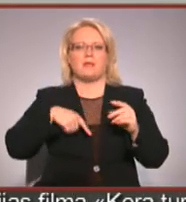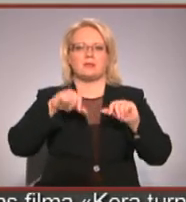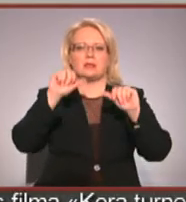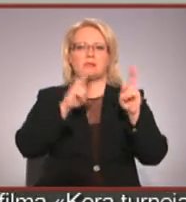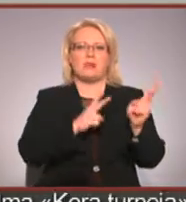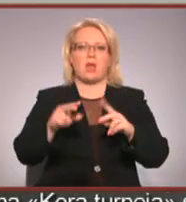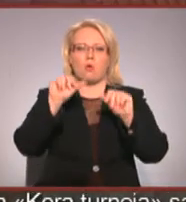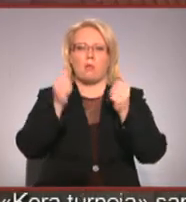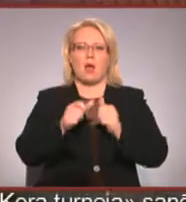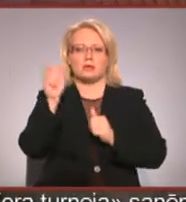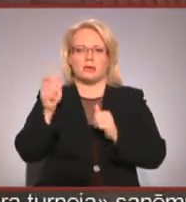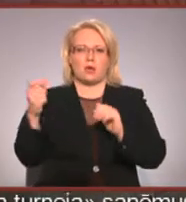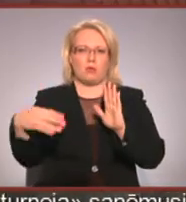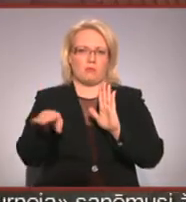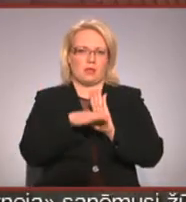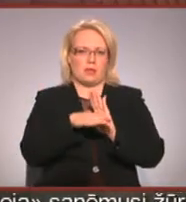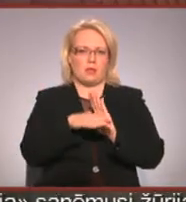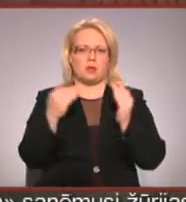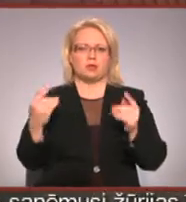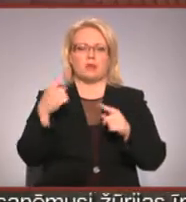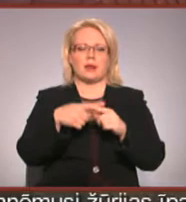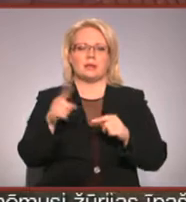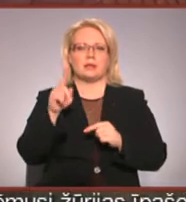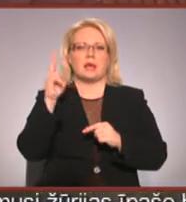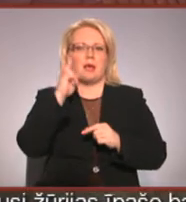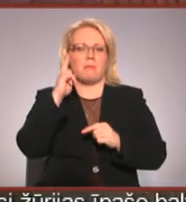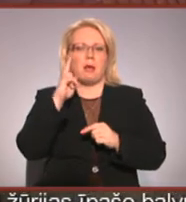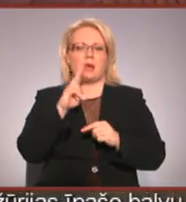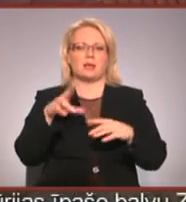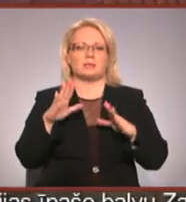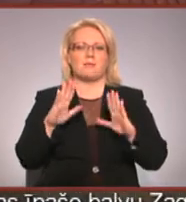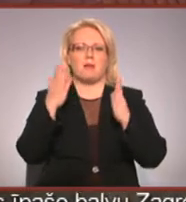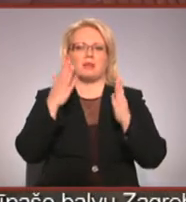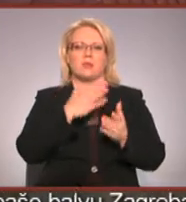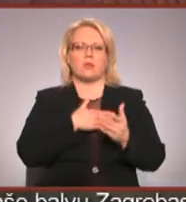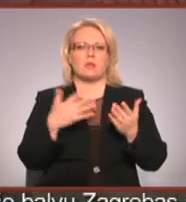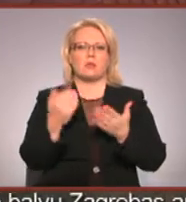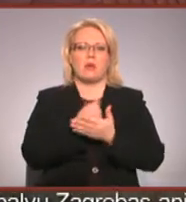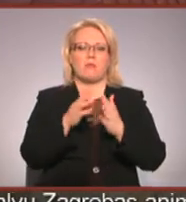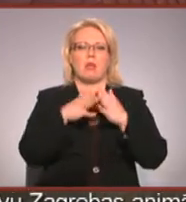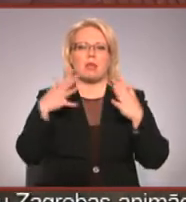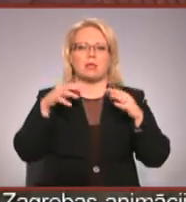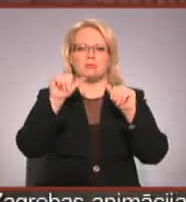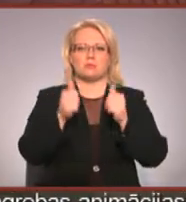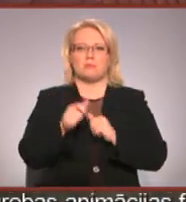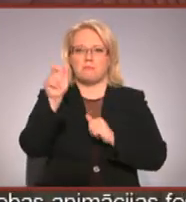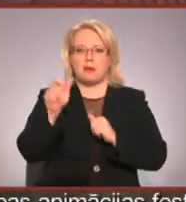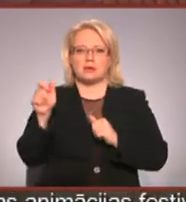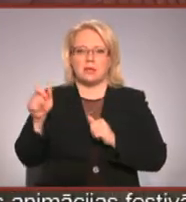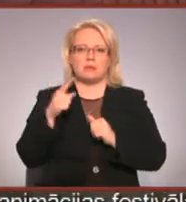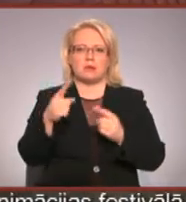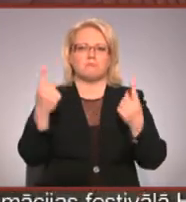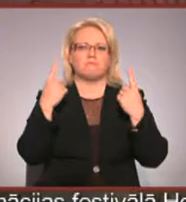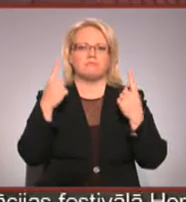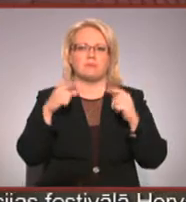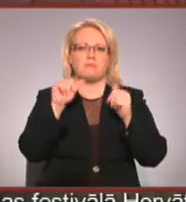piedalīšanas. Mums ir šoreiz Japāna, kur mums paveicēs mēs dabūjumi ļoti lielus māksliniekus, un tas ir big name mākslinieki.